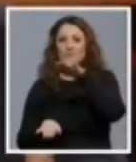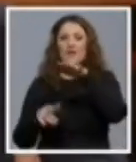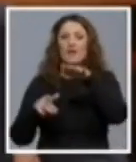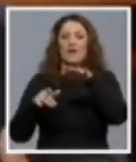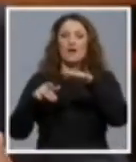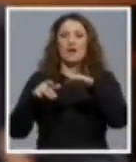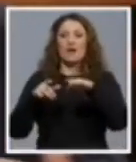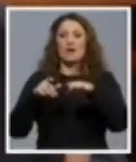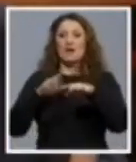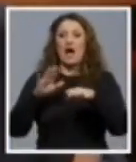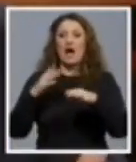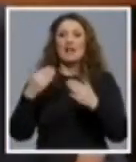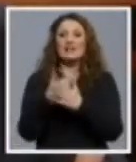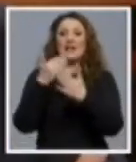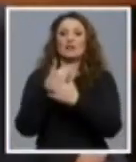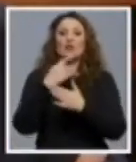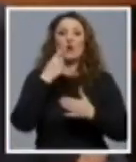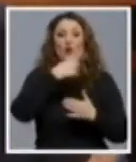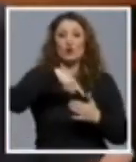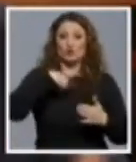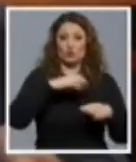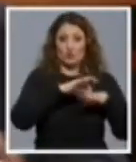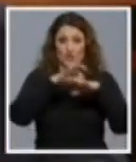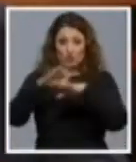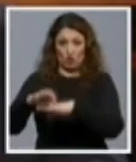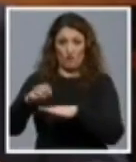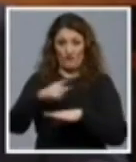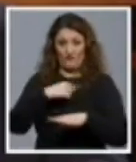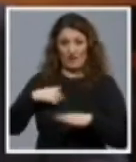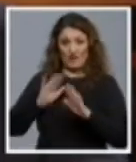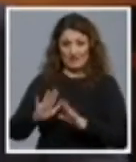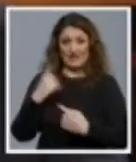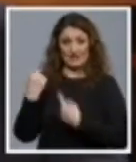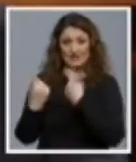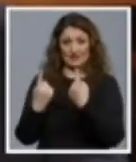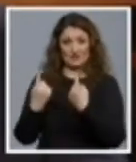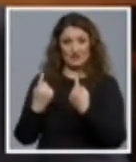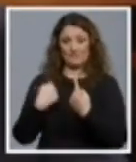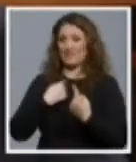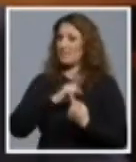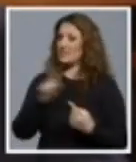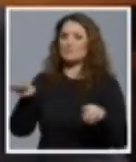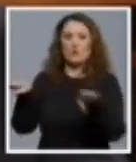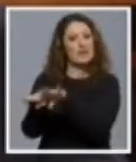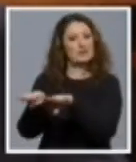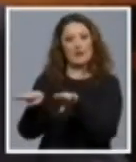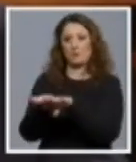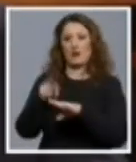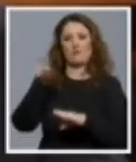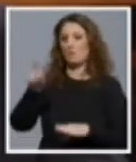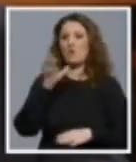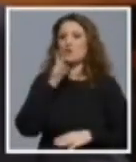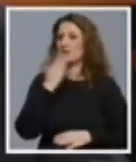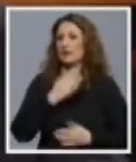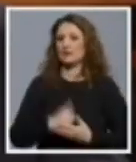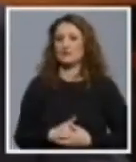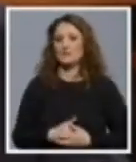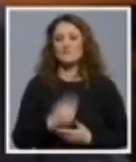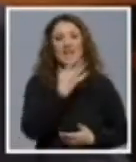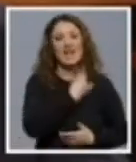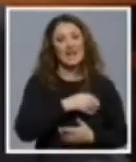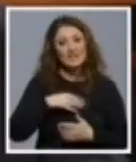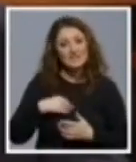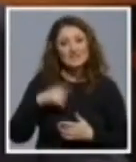smislu da su trendovi oni koji su nas doveli u današnju poziciju koju jesmo apsolutno nejednako pravni u Bosni i Hercegovini. Želim podsjetiti, Hrvatski narod je tamo